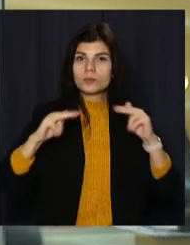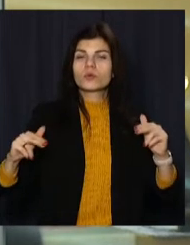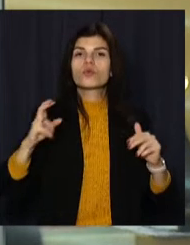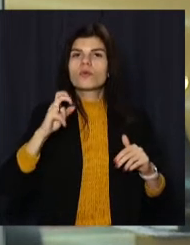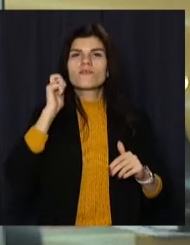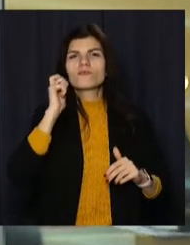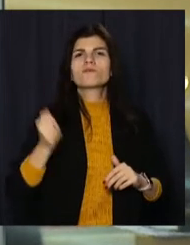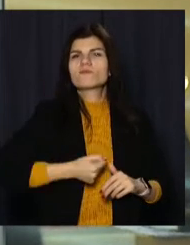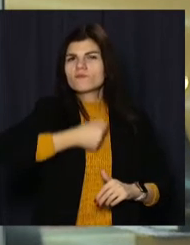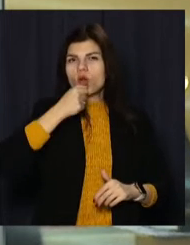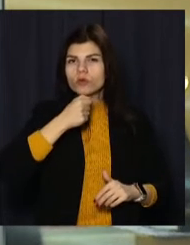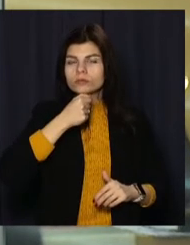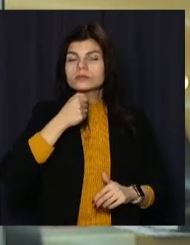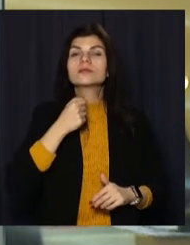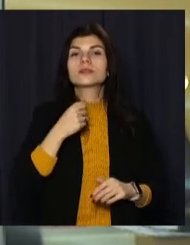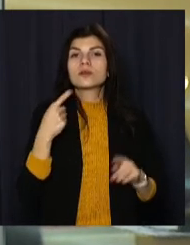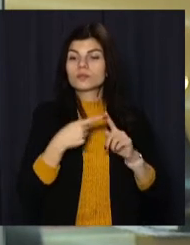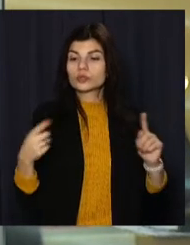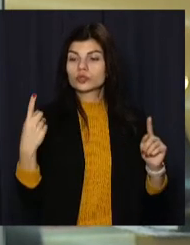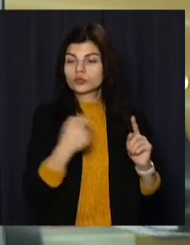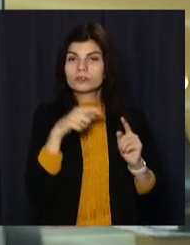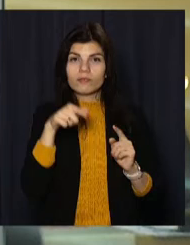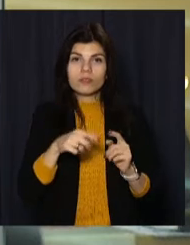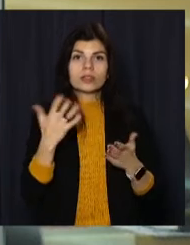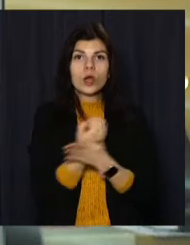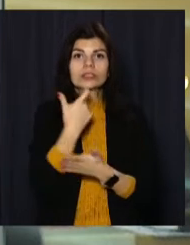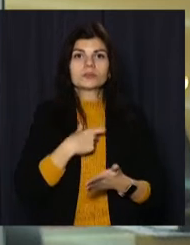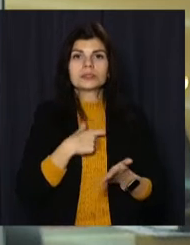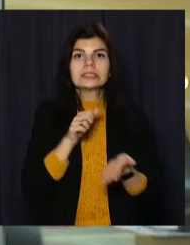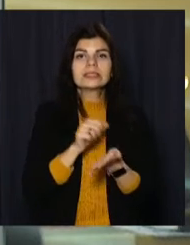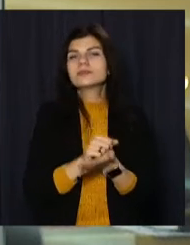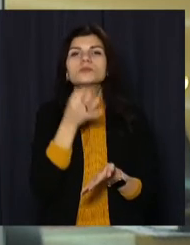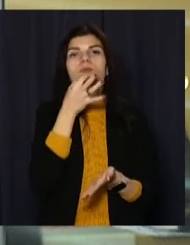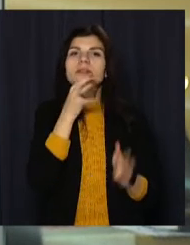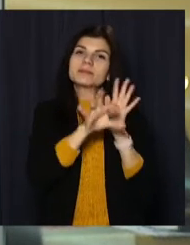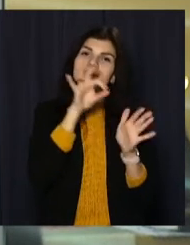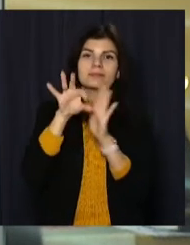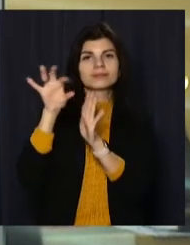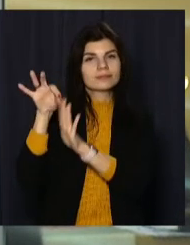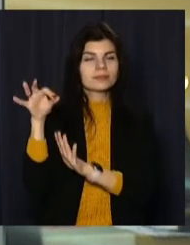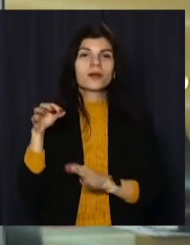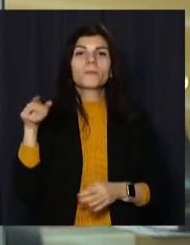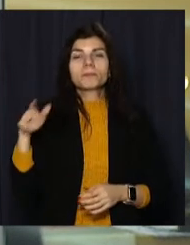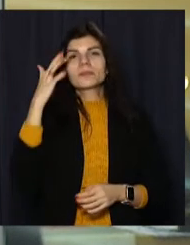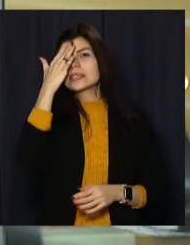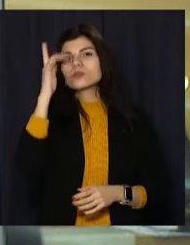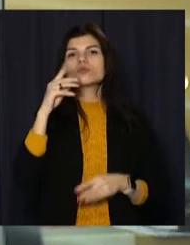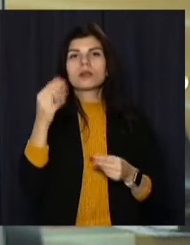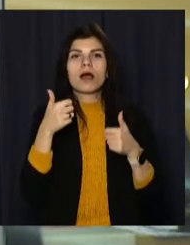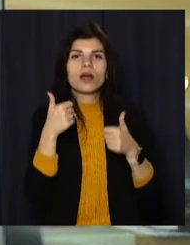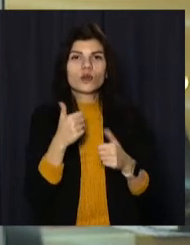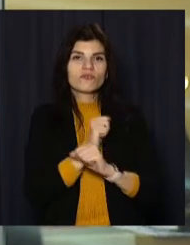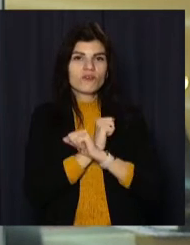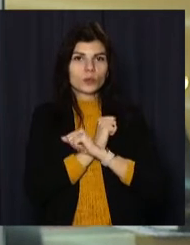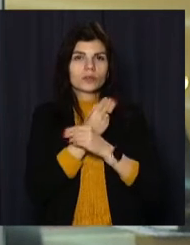поважного віку. Протягом тижня кожен з них знаходить собі заняття до душі. Головна мета проєкту – надати гарний